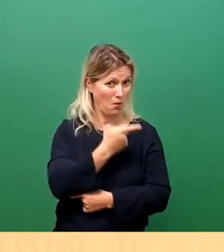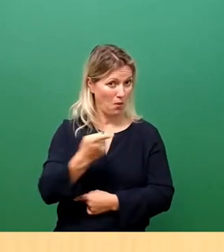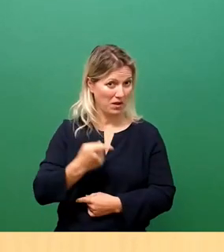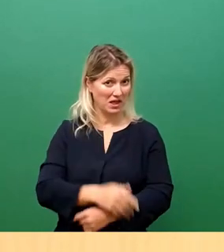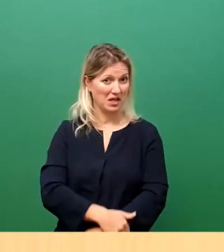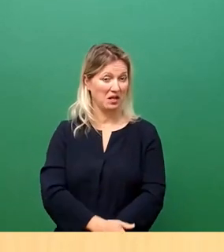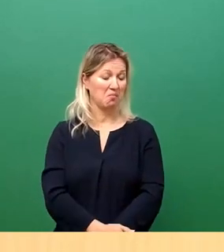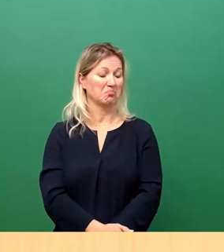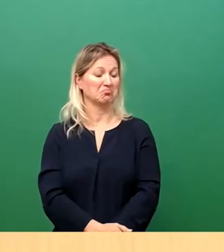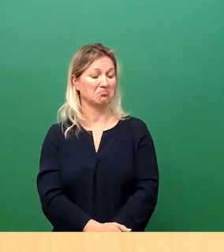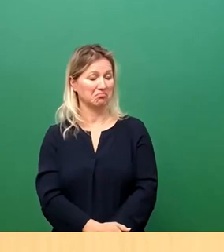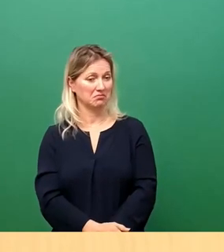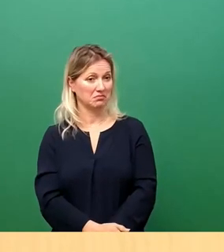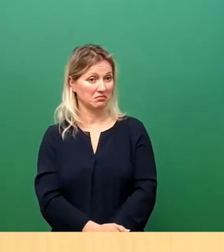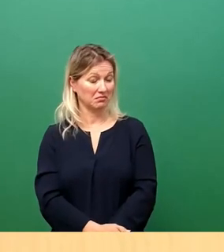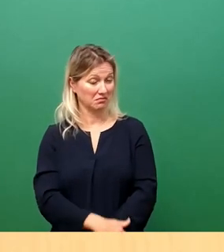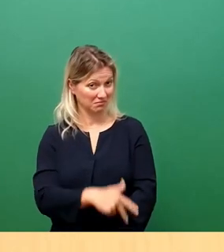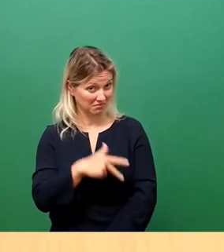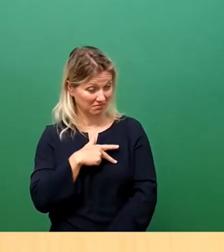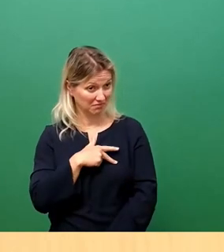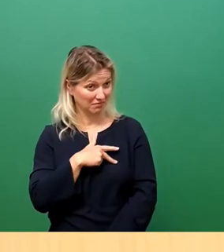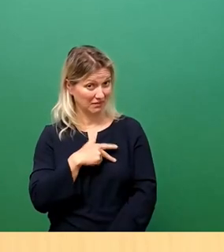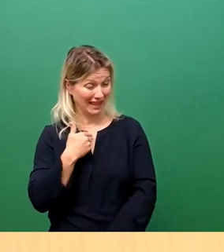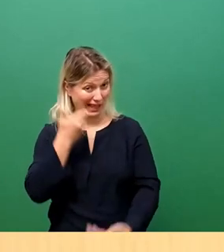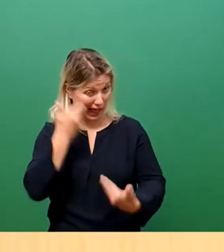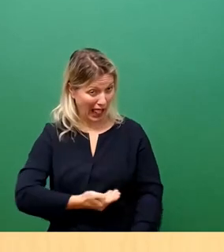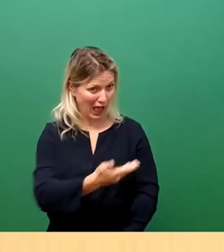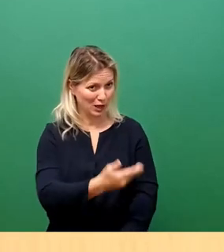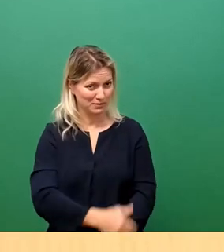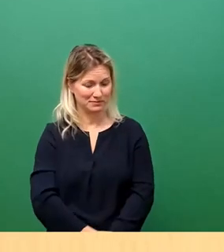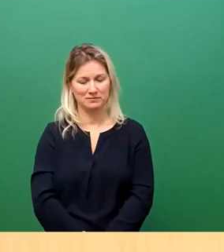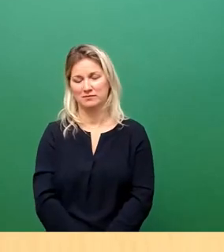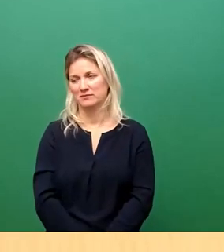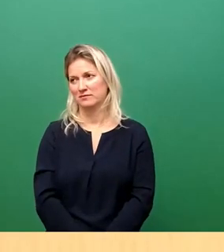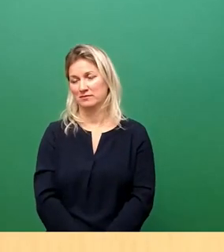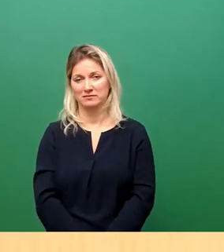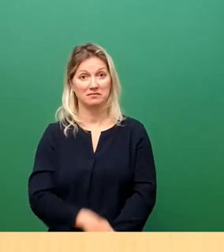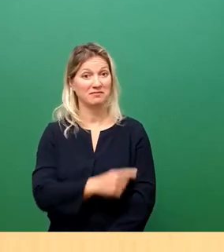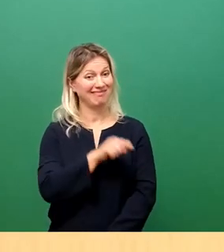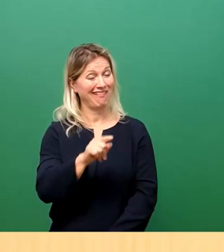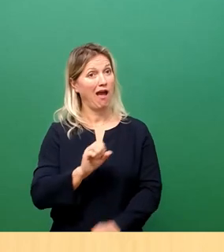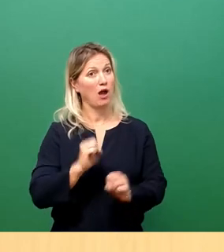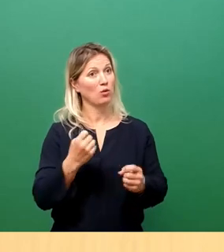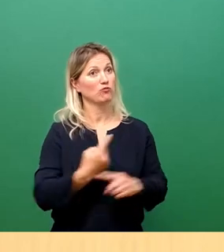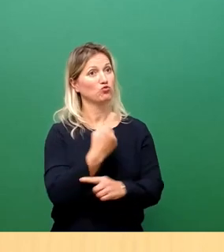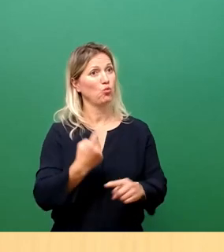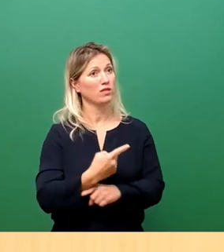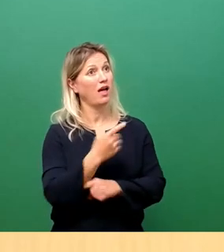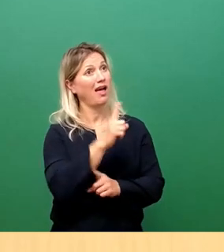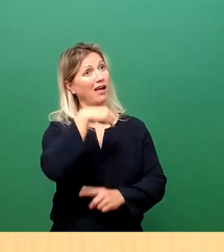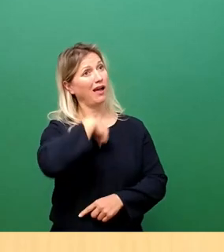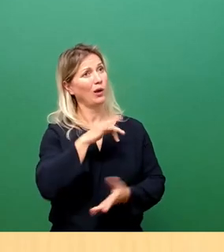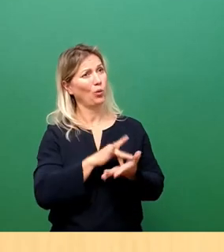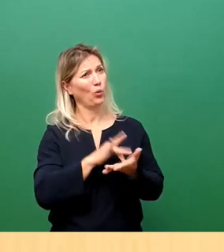Glauben Sie wirklich, wir nehmen und kaufen Ihnen das ab? Ihre Motivation zu dieser Aktuellen Stunde und auch für